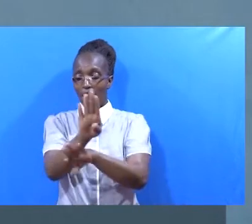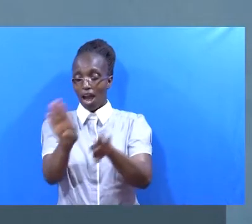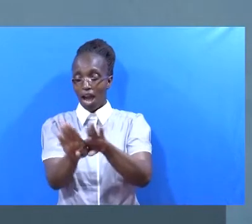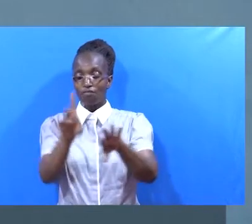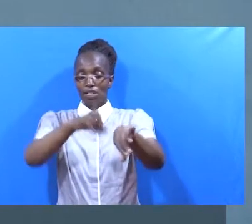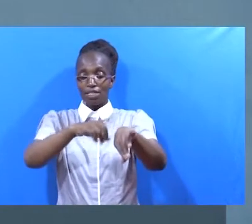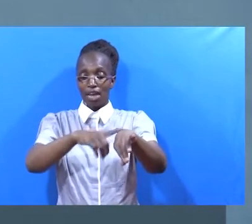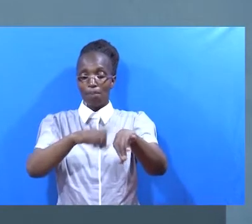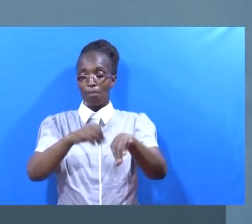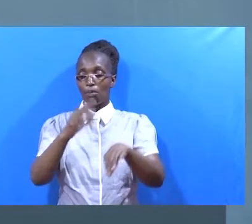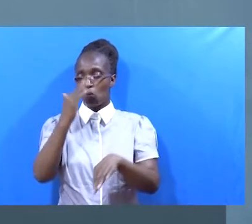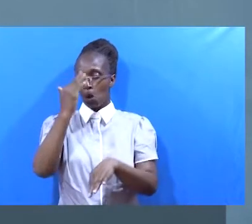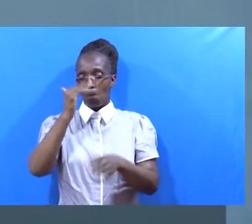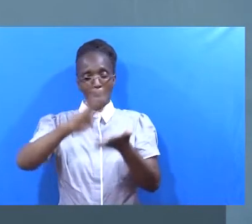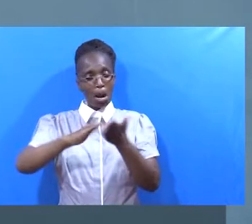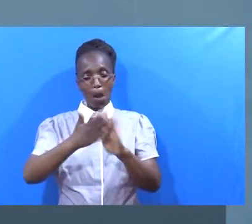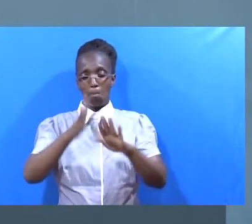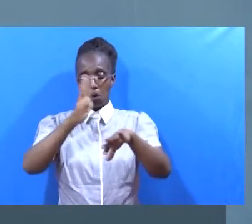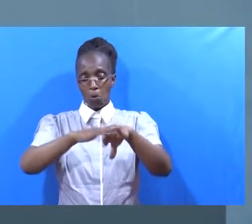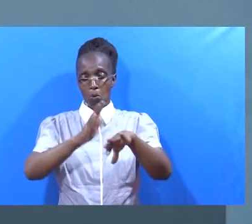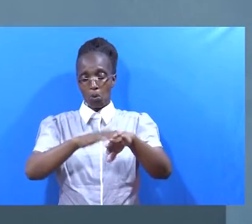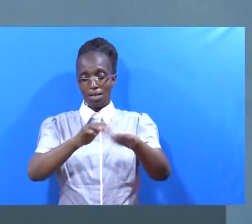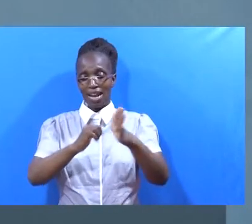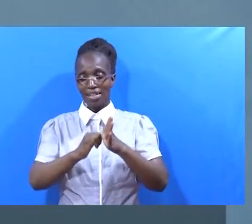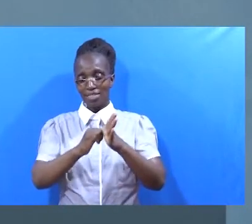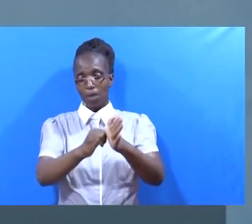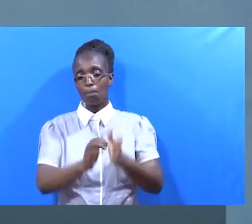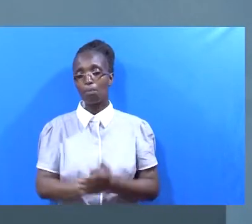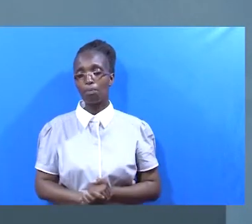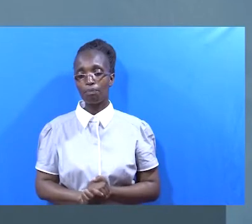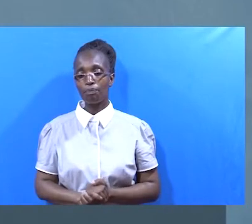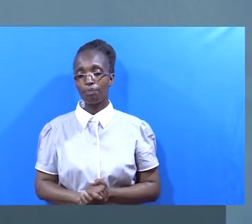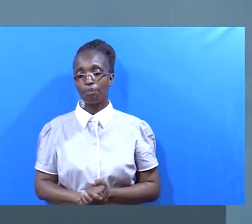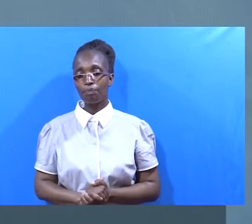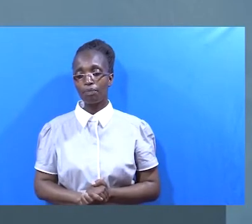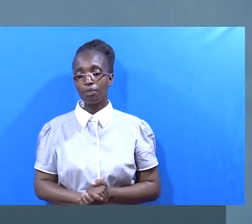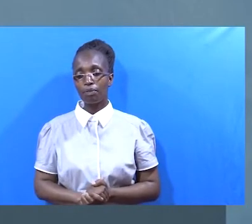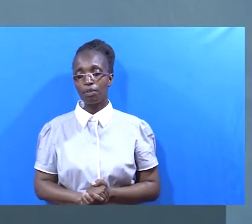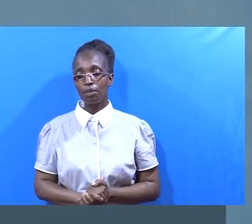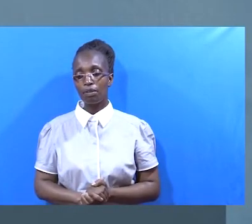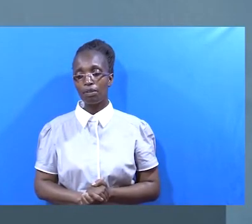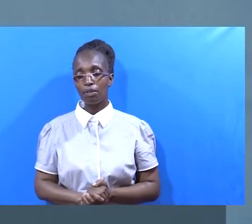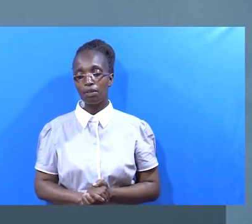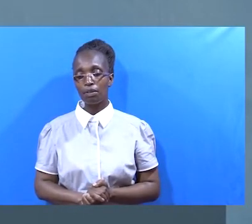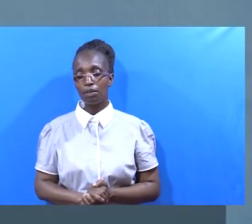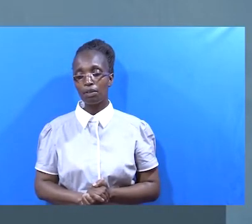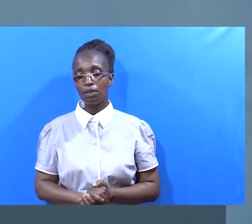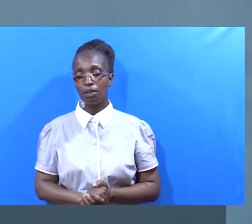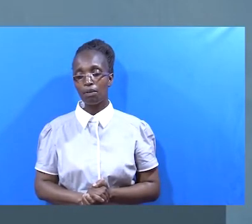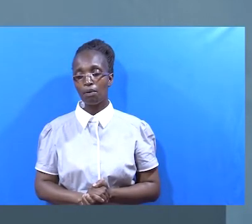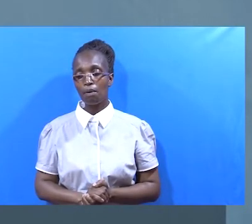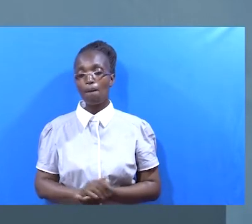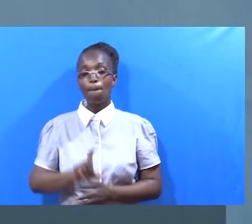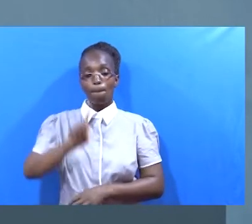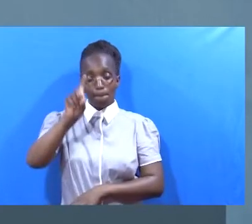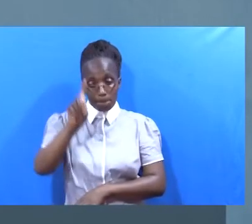Tufuate kila wakati Hili tuweze kuwa kelezo chema Kwa mungu Wetu alieji munguni Wakujua hivo